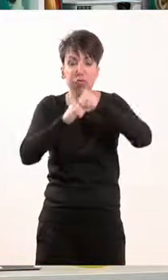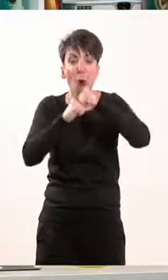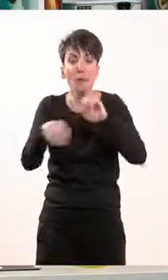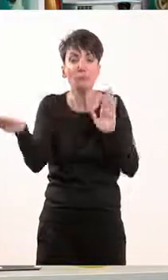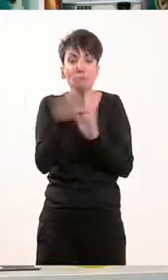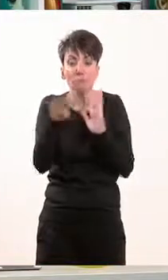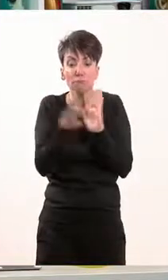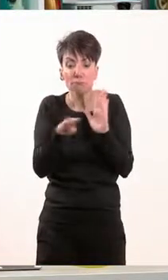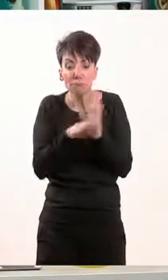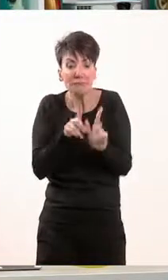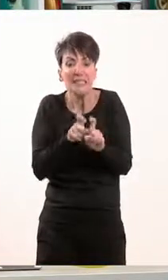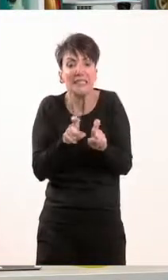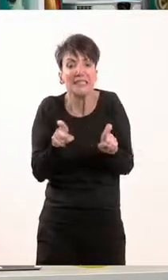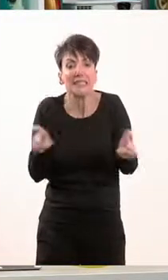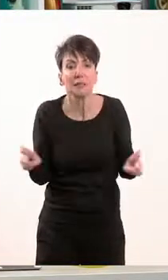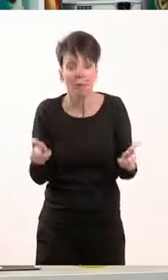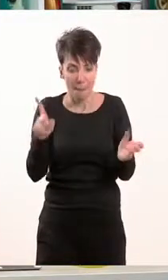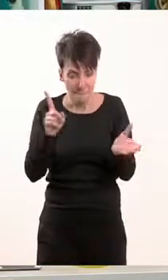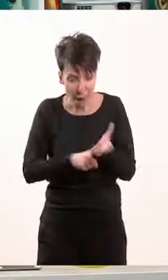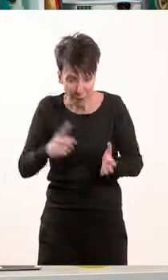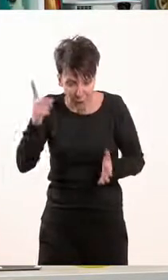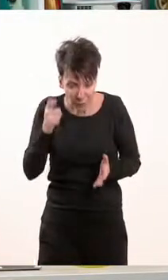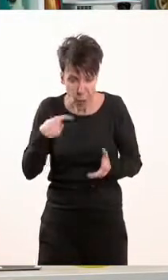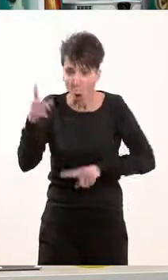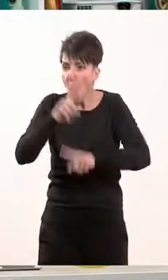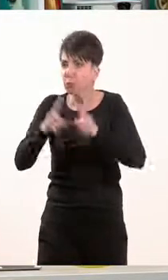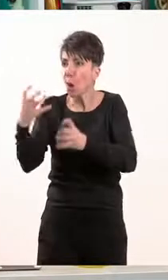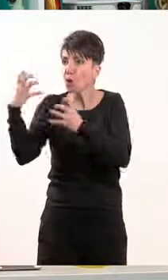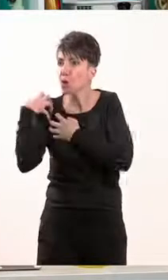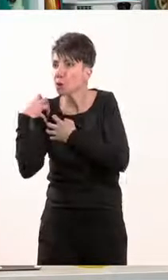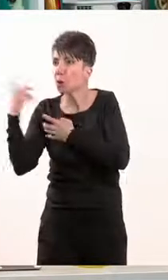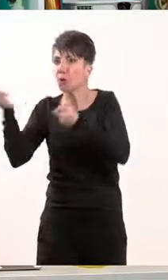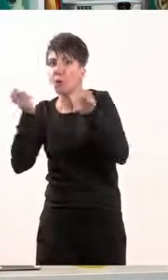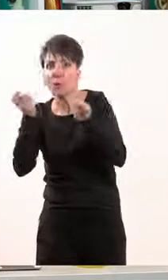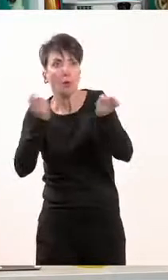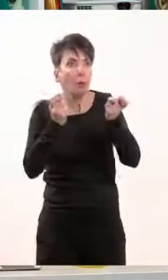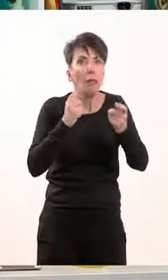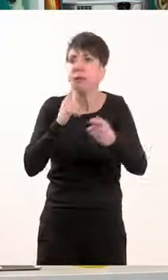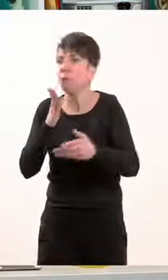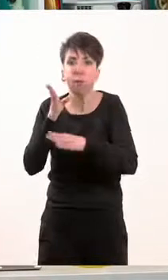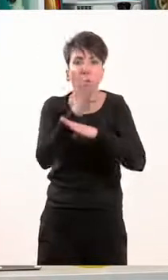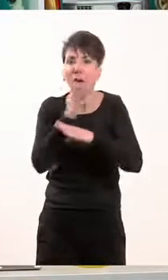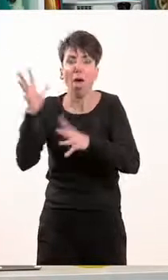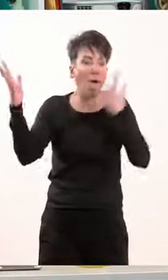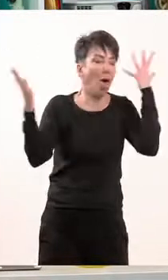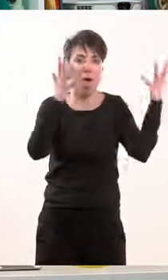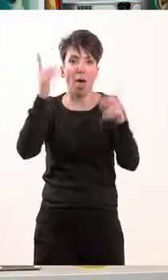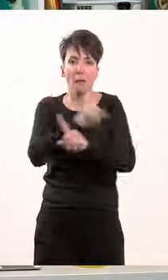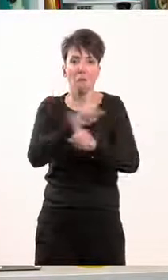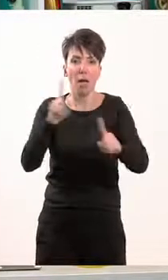δομή και να ξέρουμε ακριβώς ποιοι μας διοικούν, ποιοι αποφασίζουν και πού πρέπει να απευθυνθούμε.